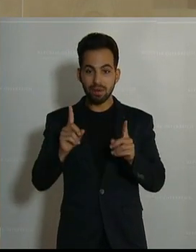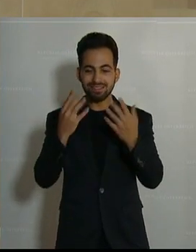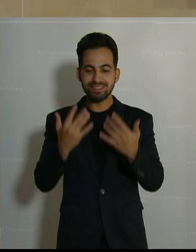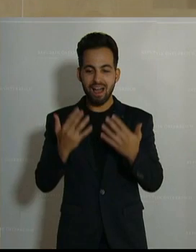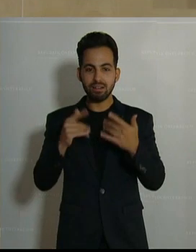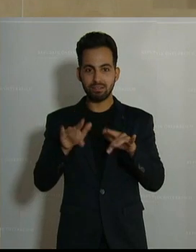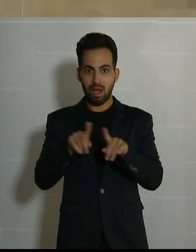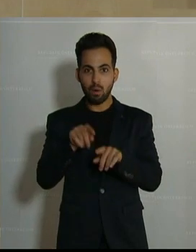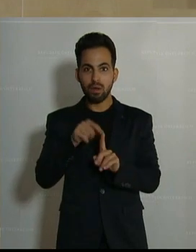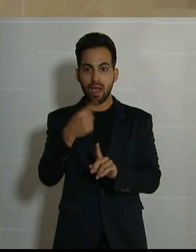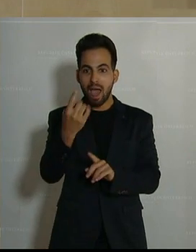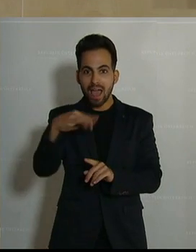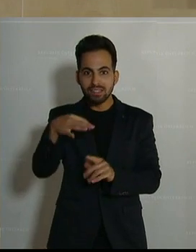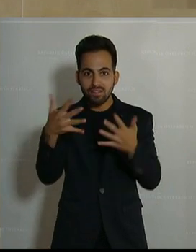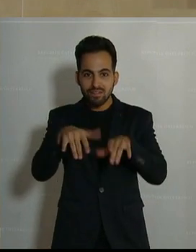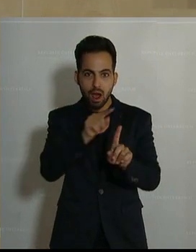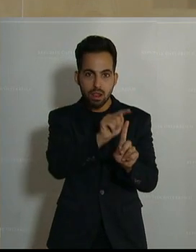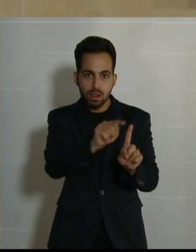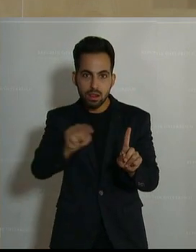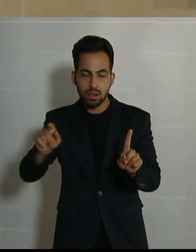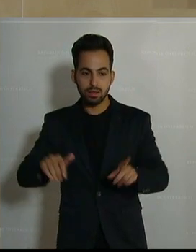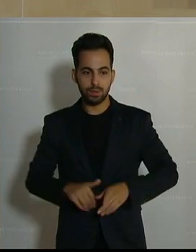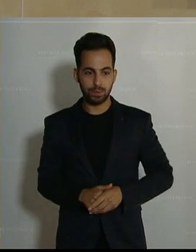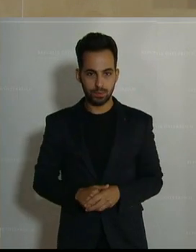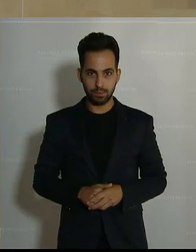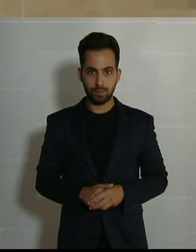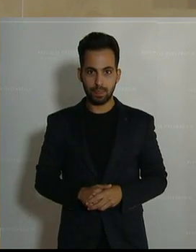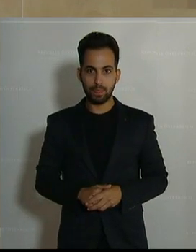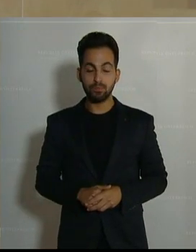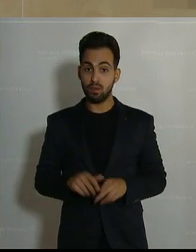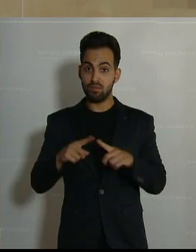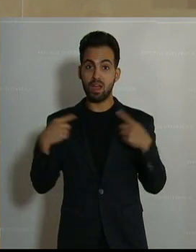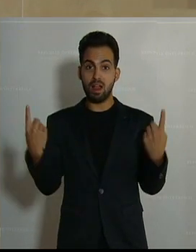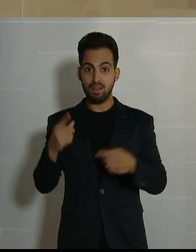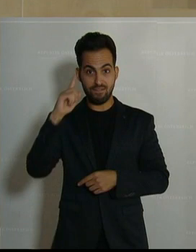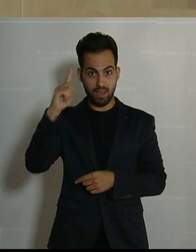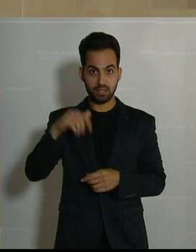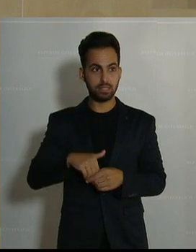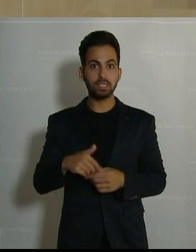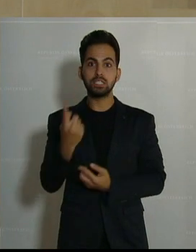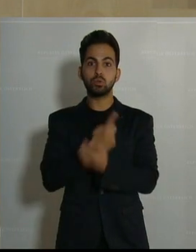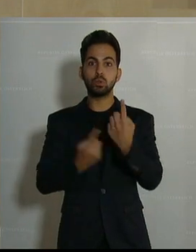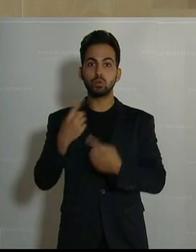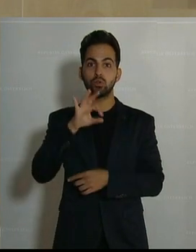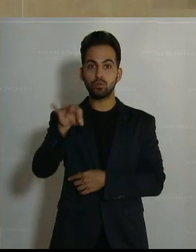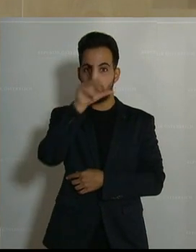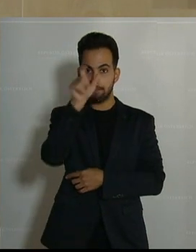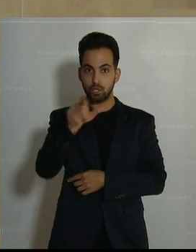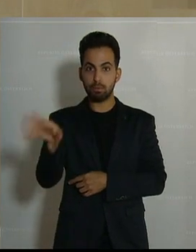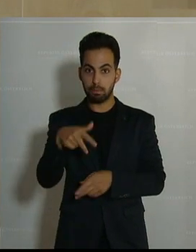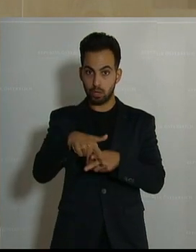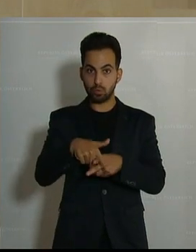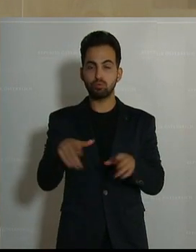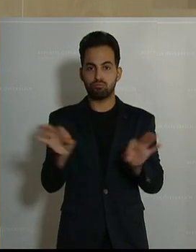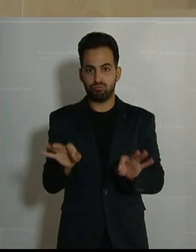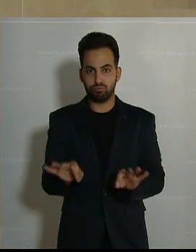Zahl steckt ein Einzelfall. Wir alle wissen, dass die Situation nicht nur für Menschen mit Behinderung eine schreckliche